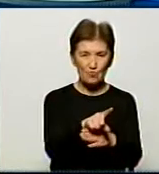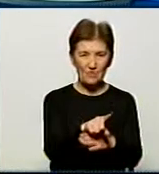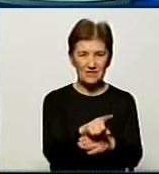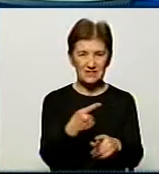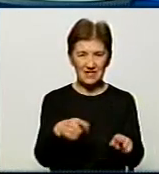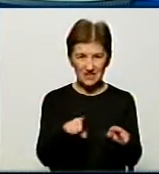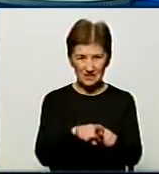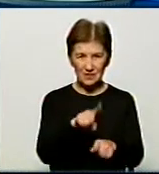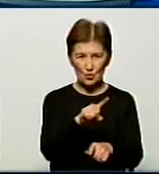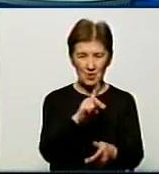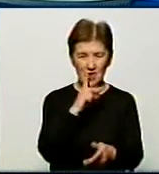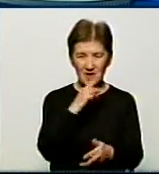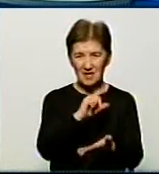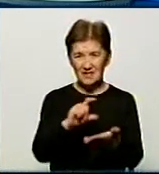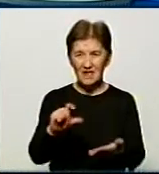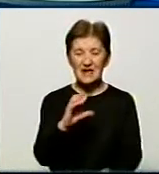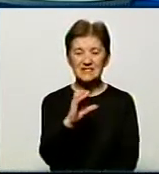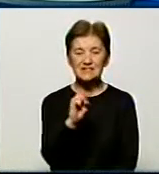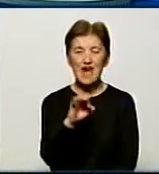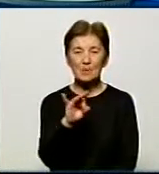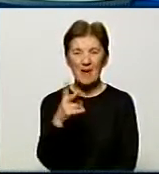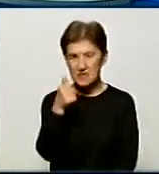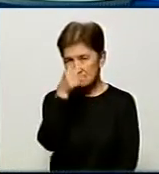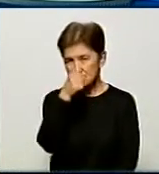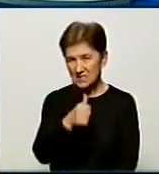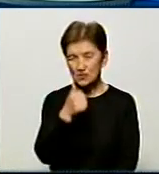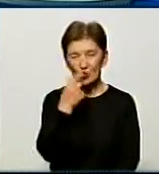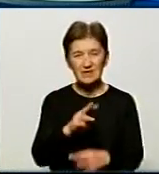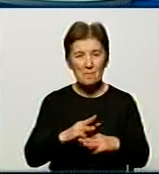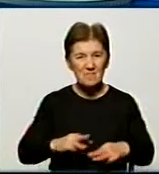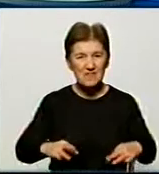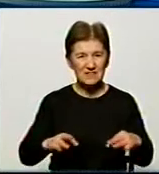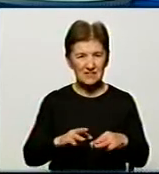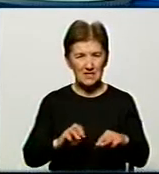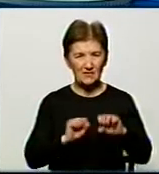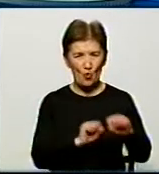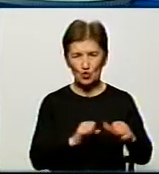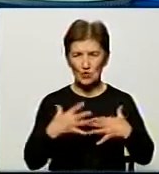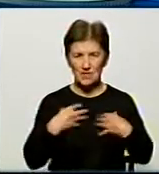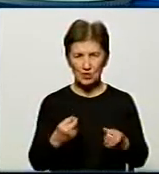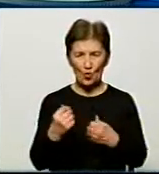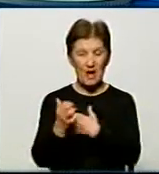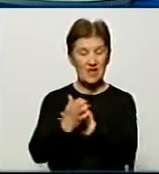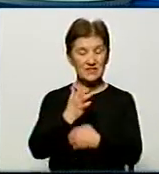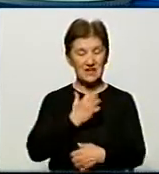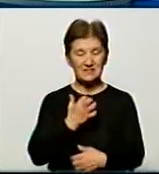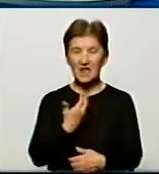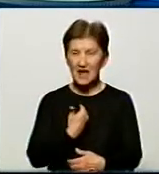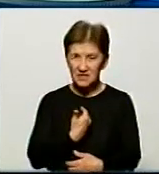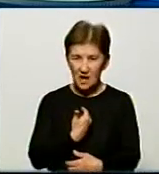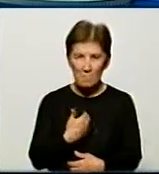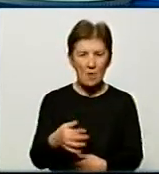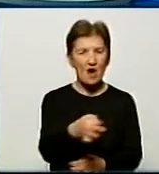в серпні місяці, коли Міністерство охорони здоров'я надсилає нам в